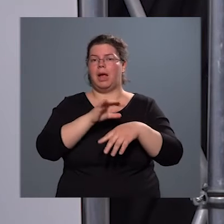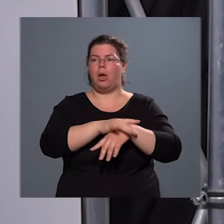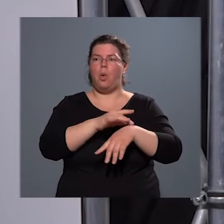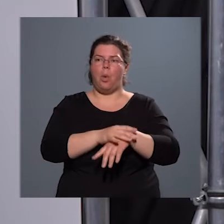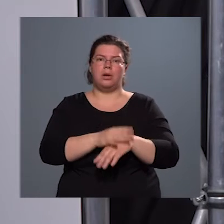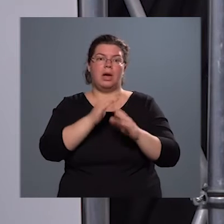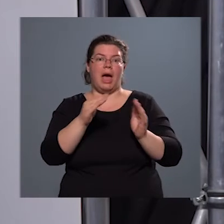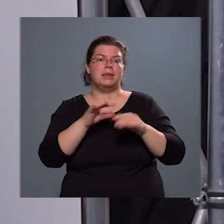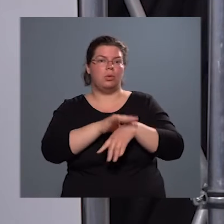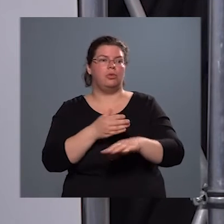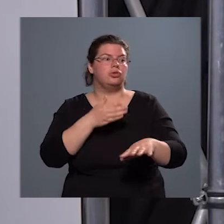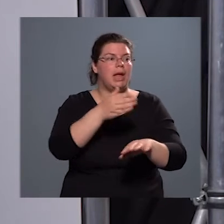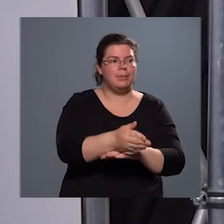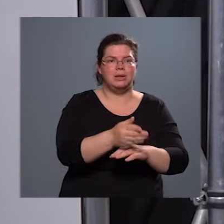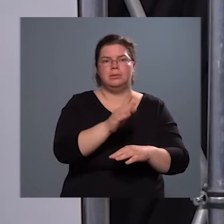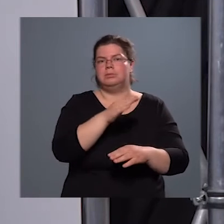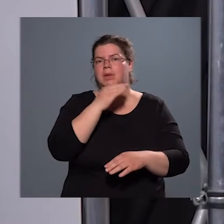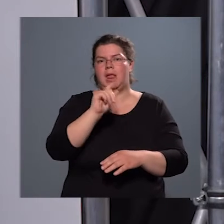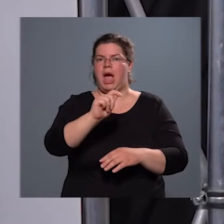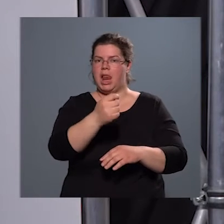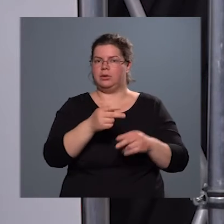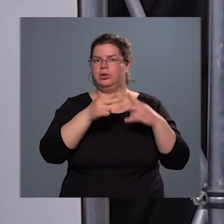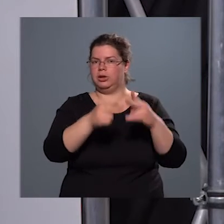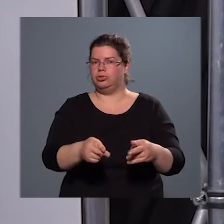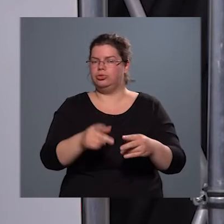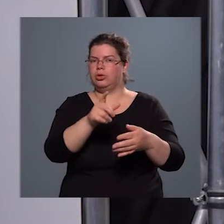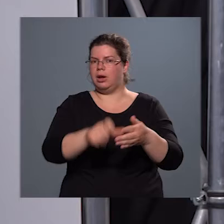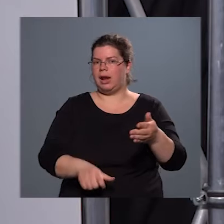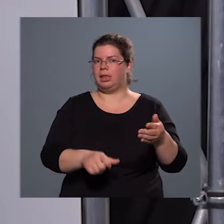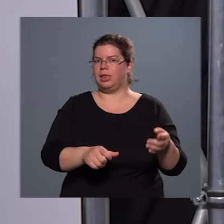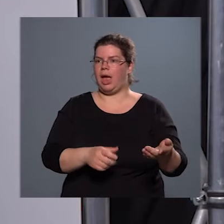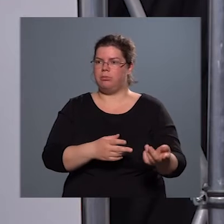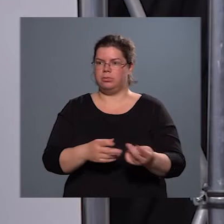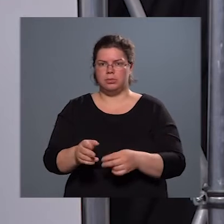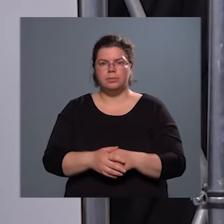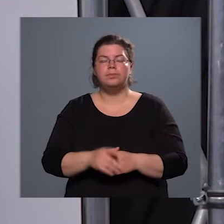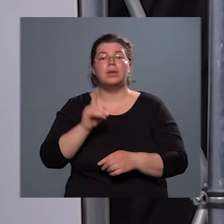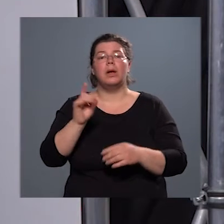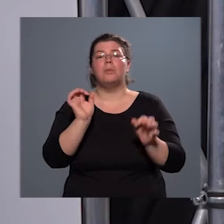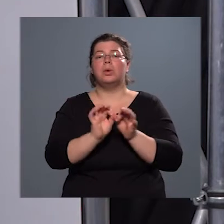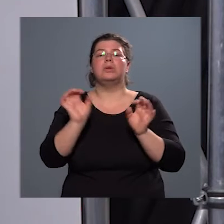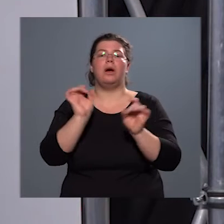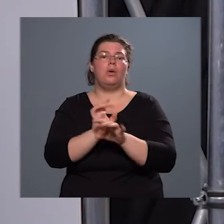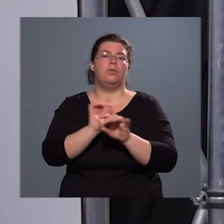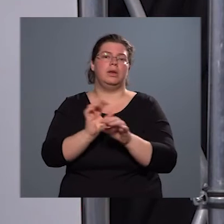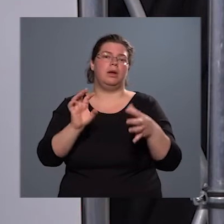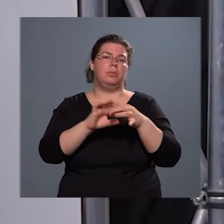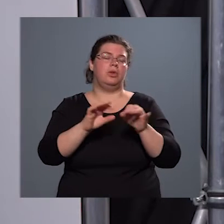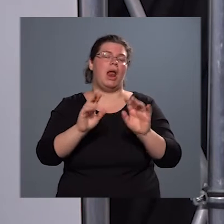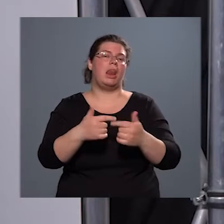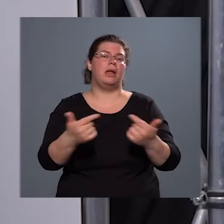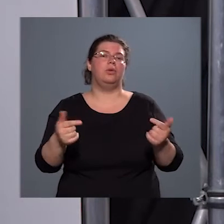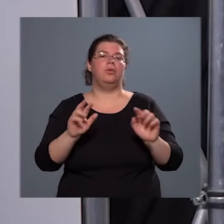tehát házi orvos az elmenni, hanem elektronikus úton mozog a recept, de pont a COVID kapcsán lehető, hogy váltak már olyan